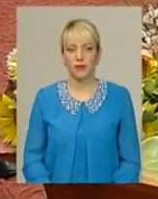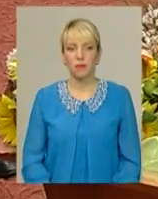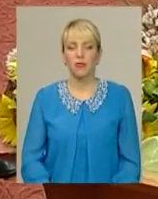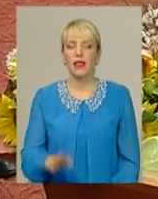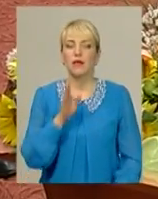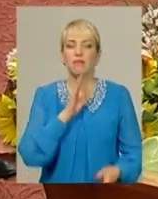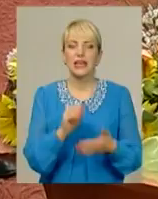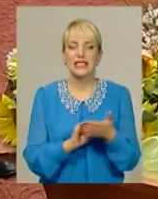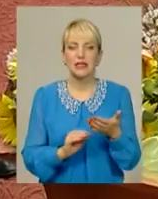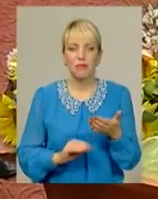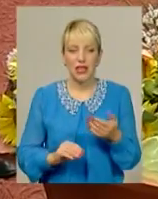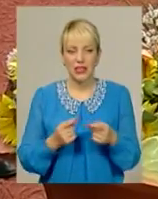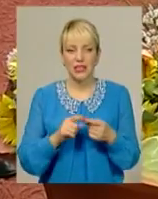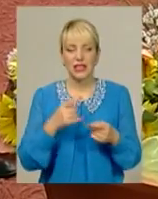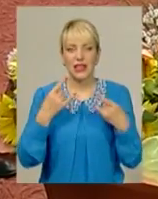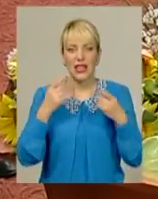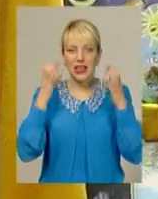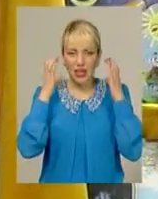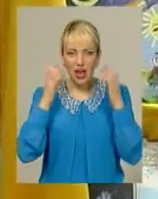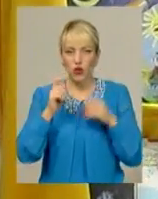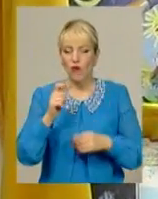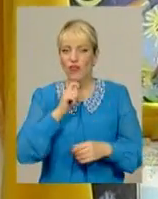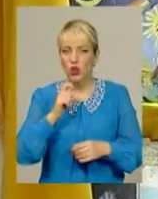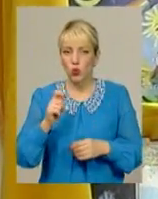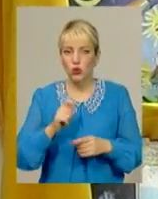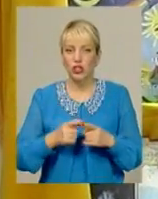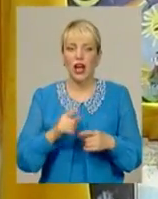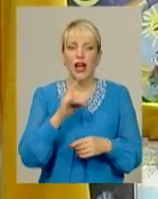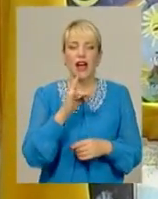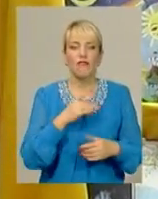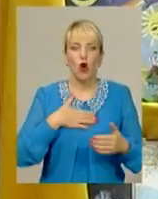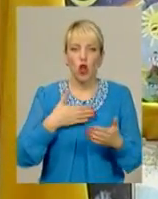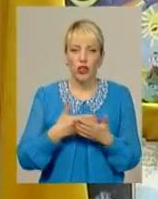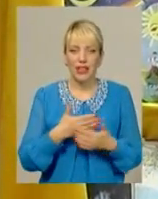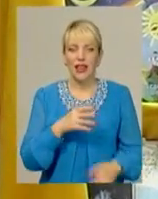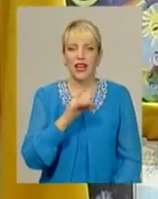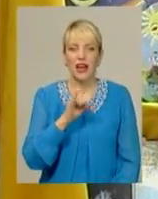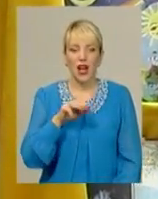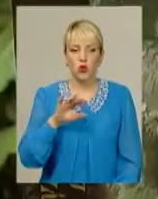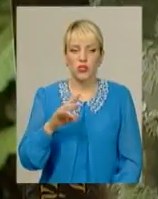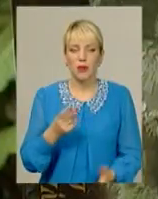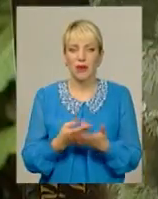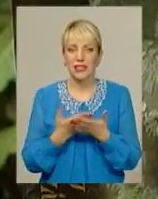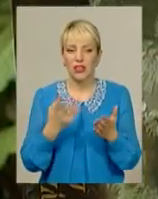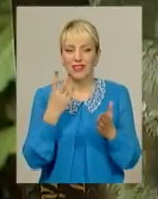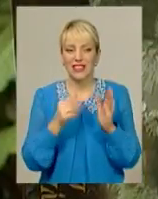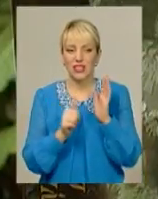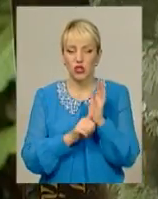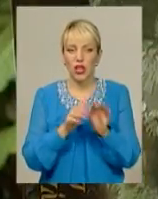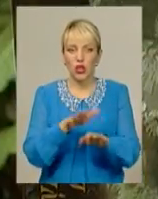Письменниця, поетеса, телерадіоведуча та волонтерка Оксана Радушинська презентує свою 26-ту та